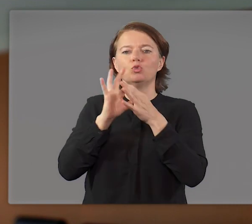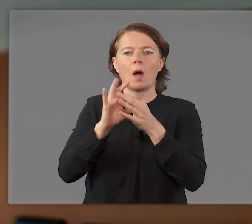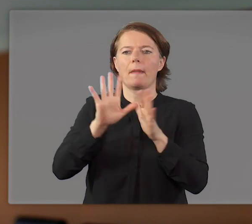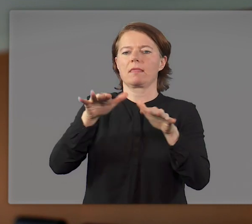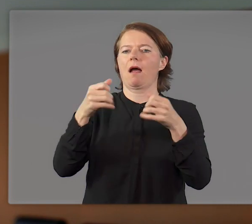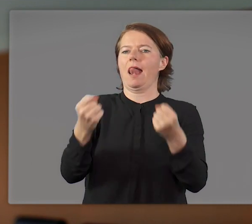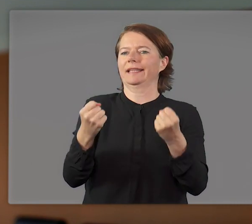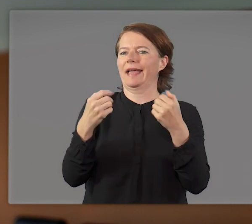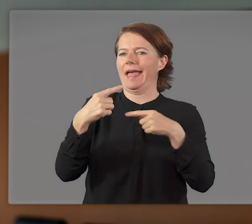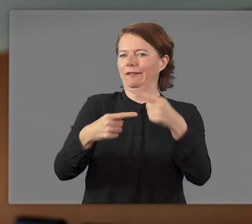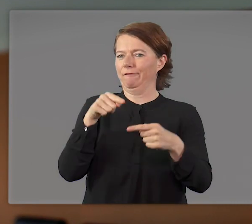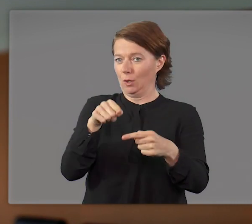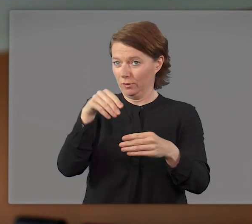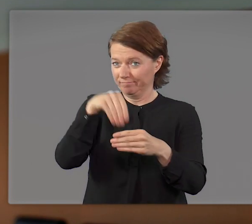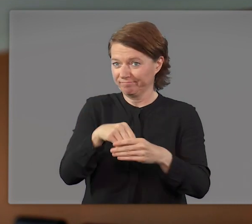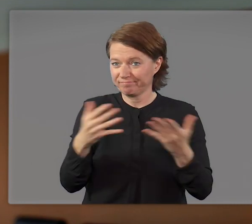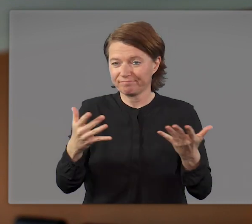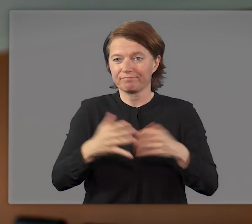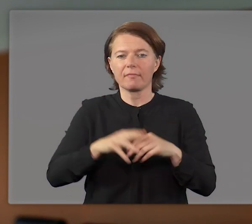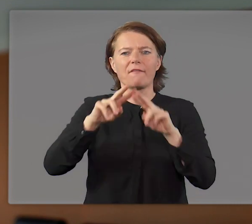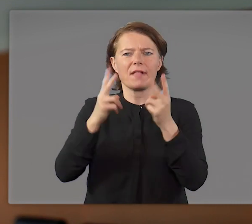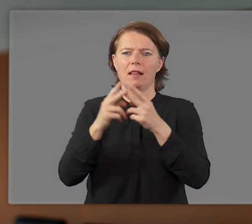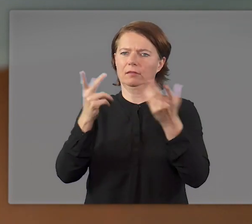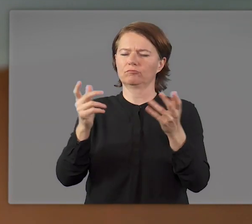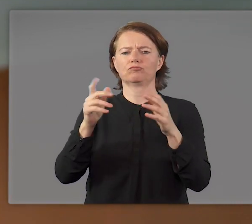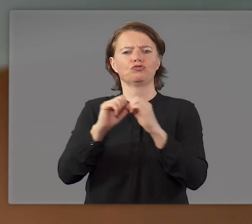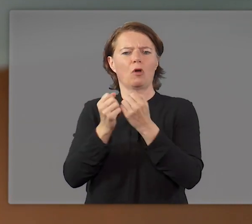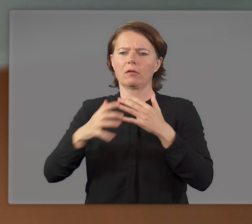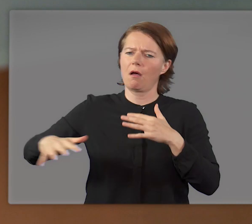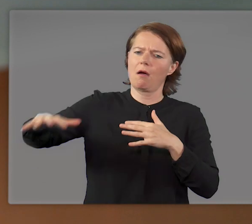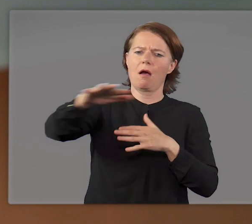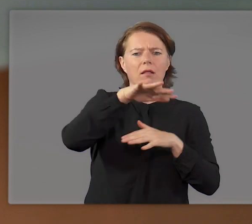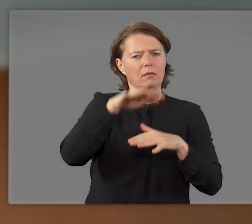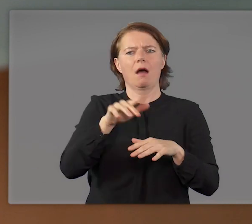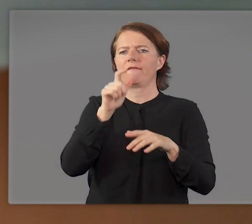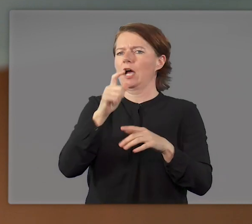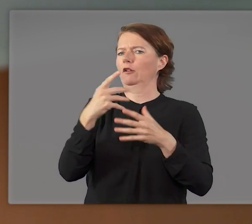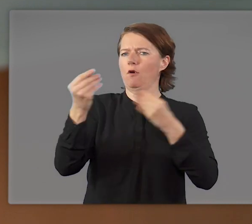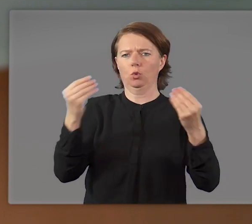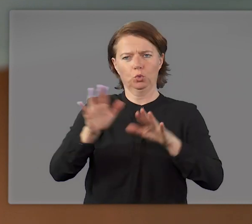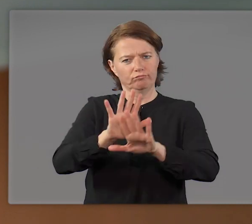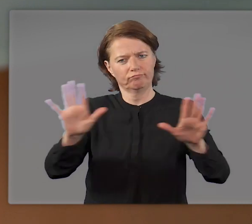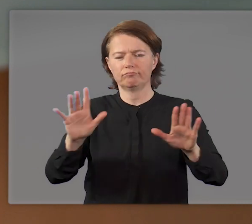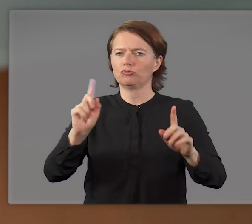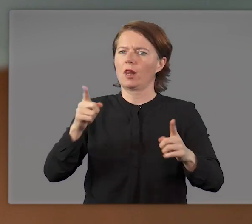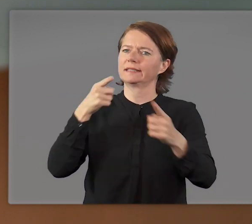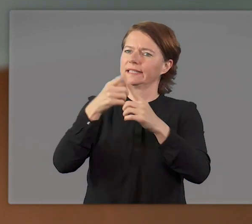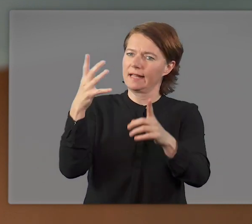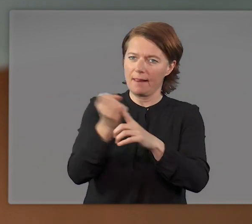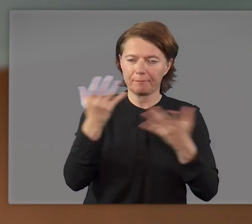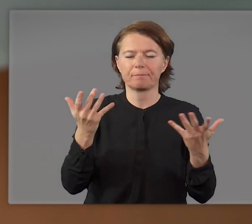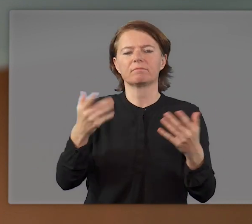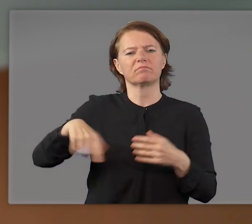die alle Staaten auf der Welt gleichermaßen in die Verantwortung nehmen. Viele denken dabei sofort an den globalen Kampf gegen die